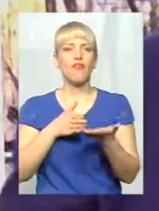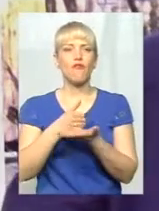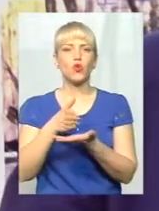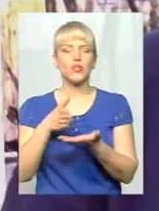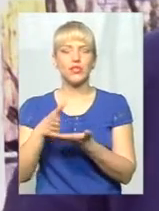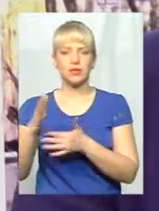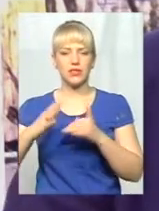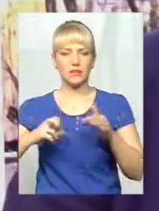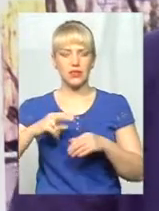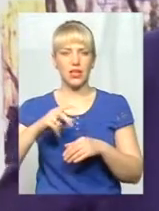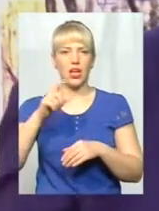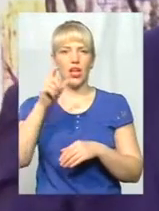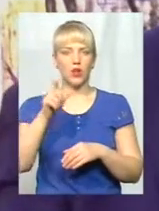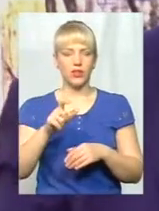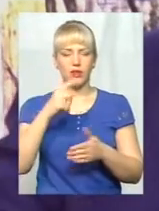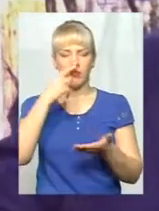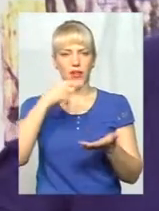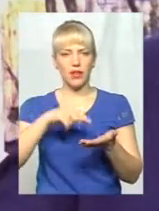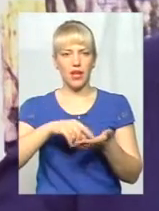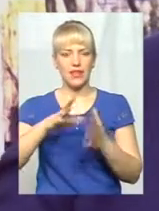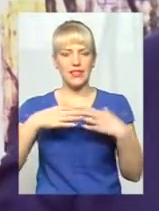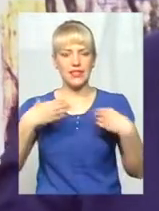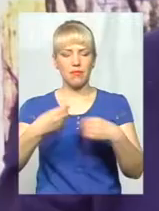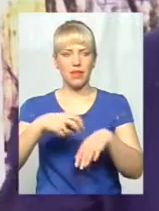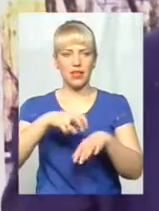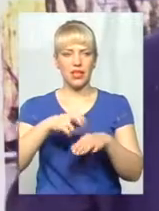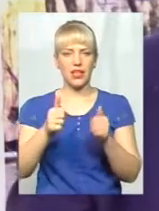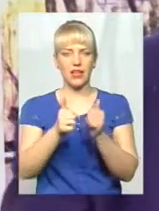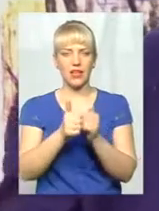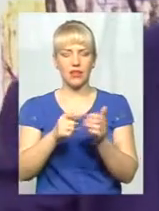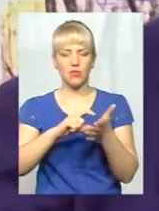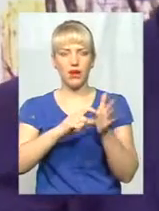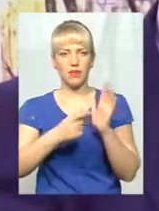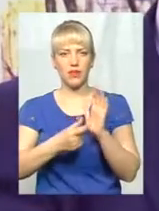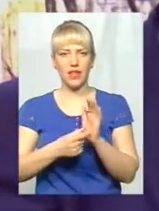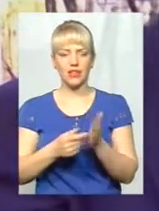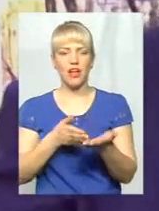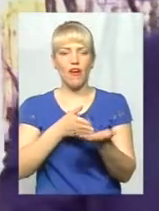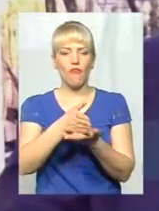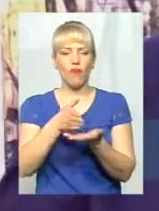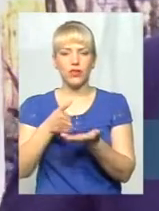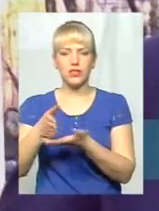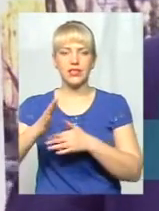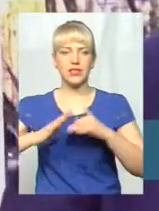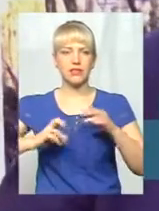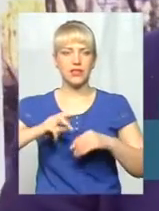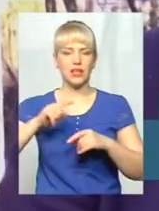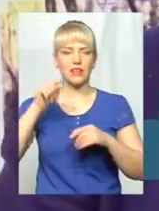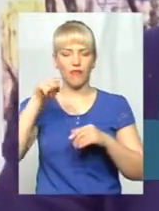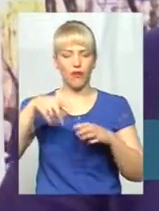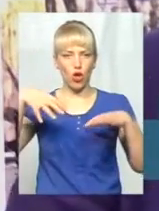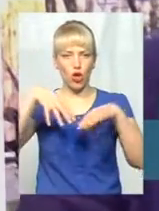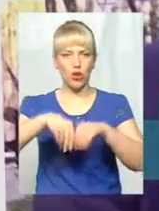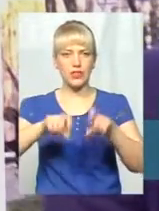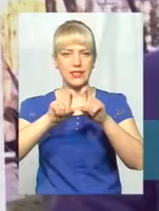Відвіна попадає до сімейного лікаря, рядом кабінети вузьких спеціалістів в тому же закладі, і повністю від